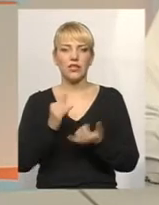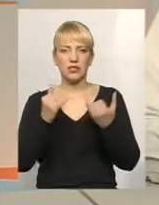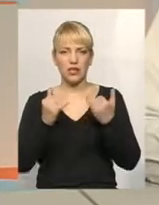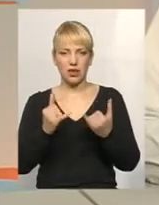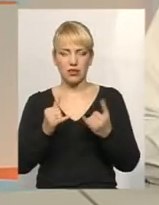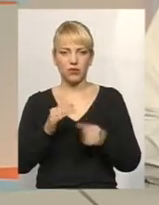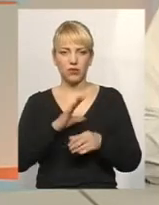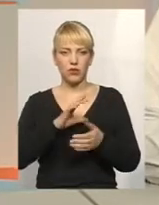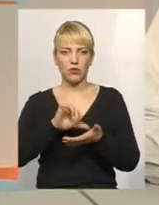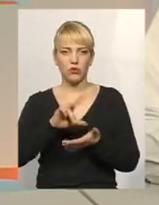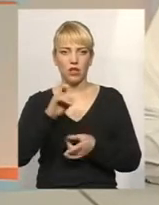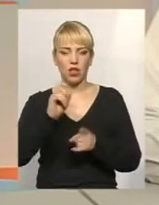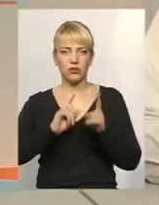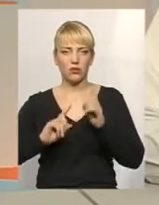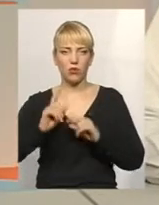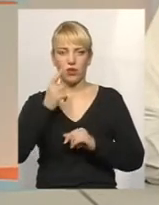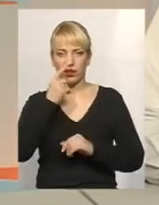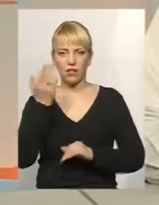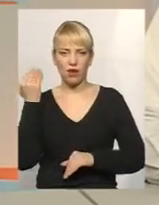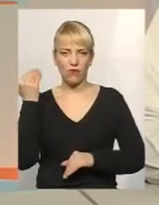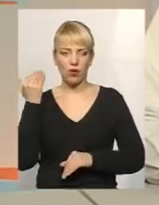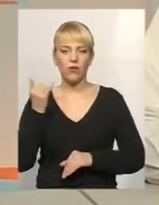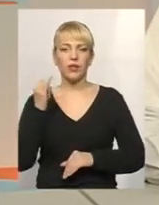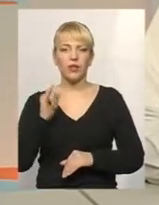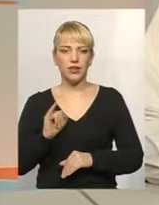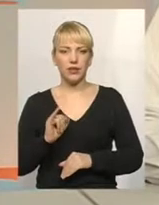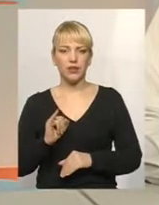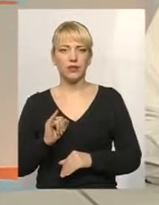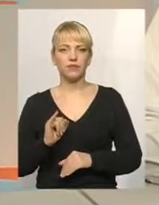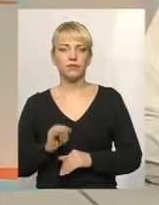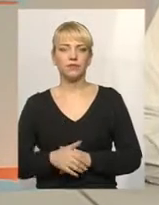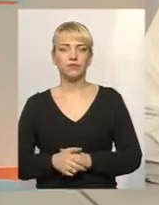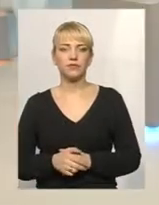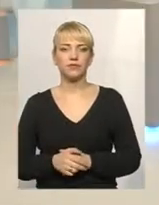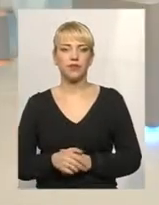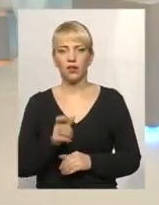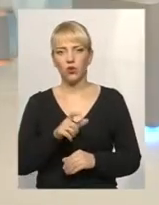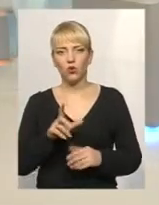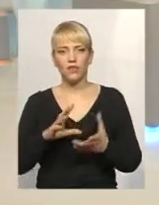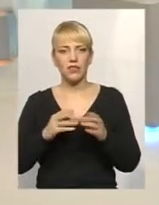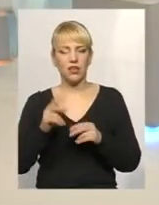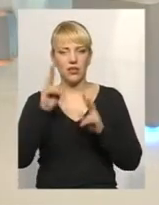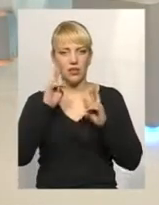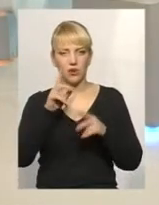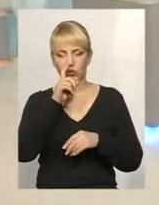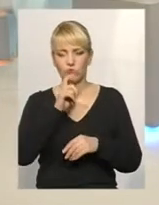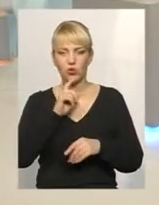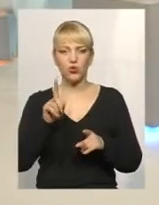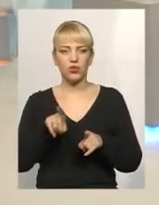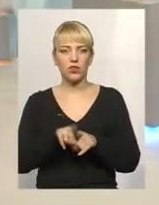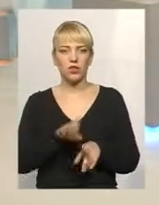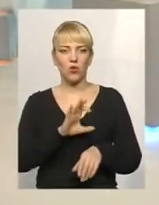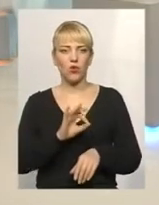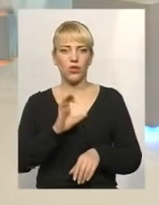був присутній на зборах буквально недавно. І люди взагалі не розуміють, що таке ОСББ. Вони